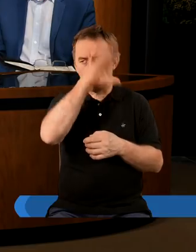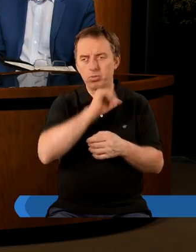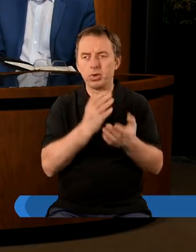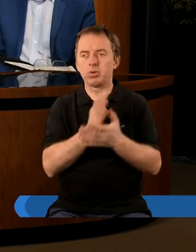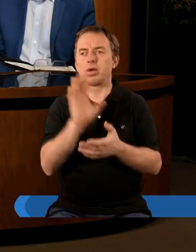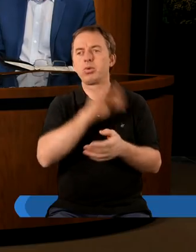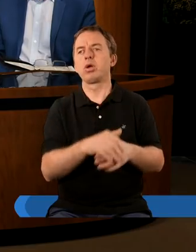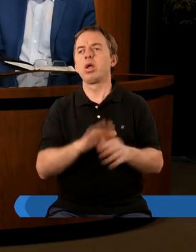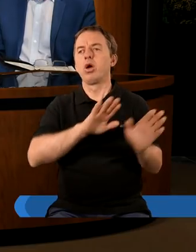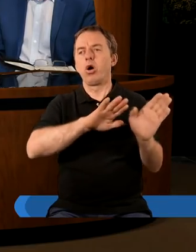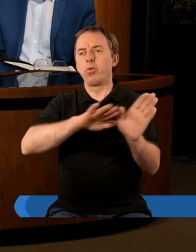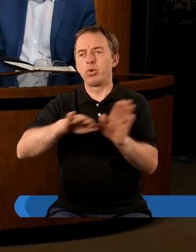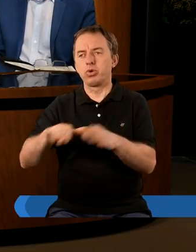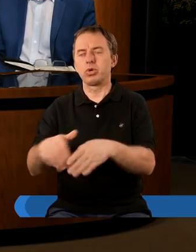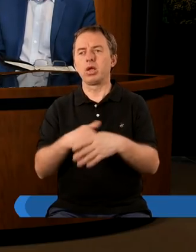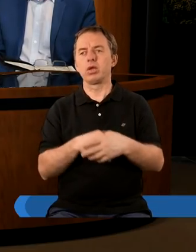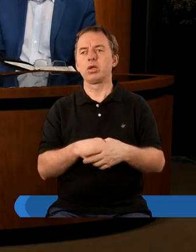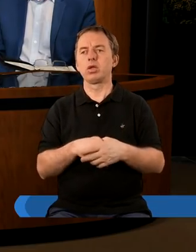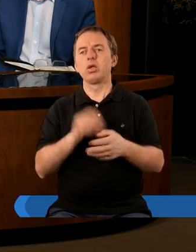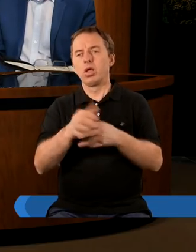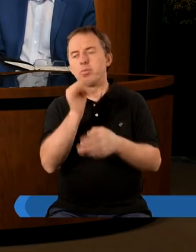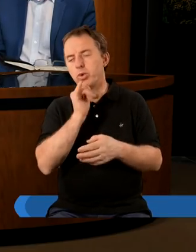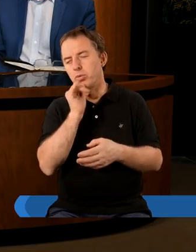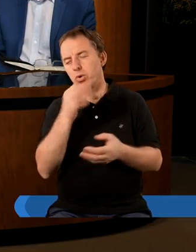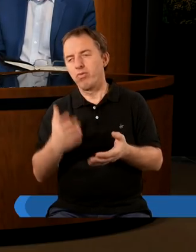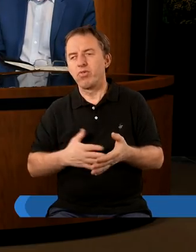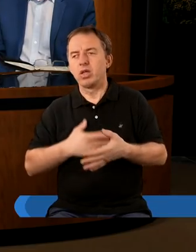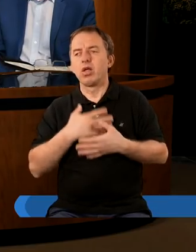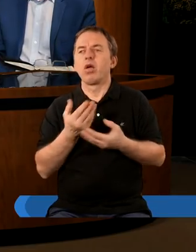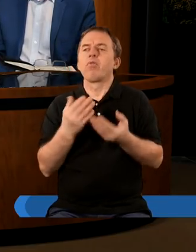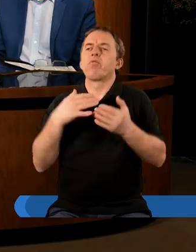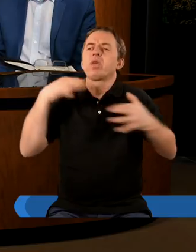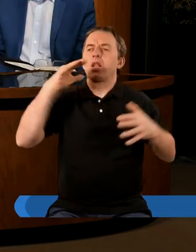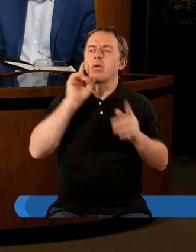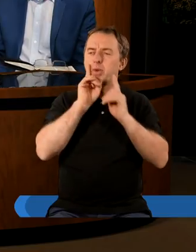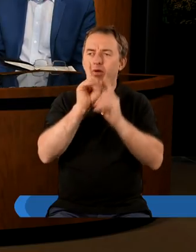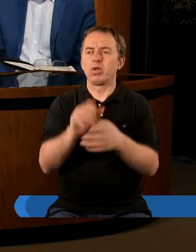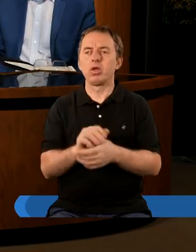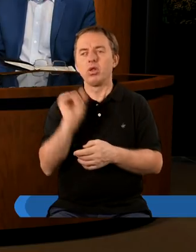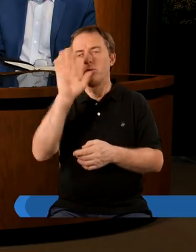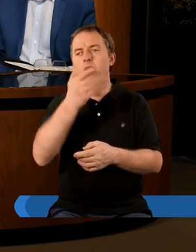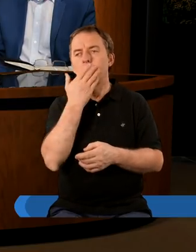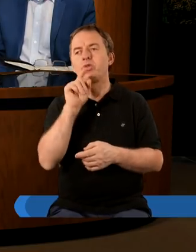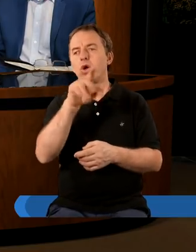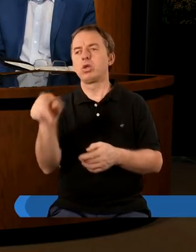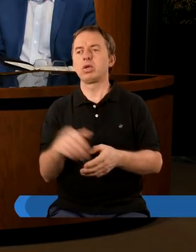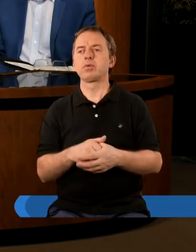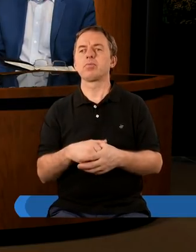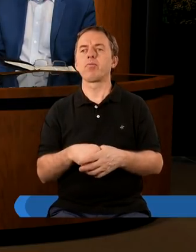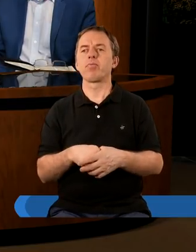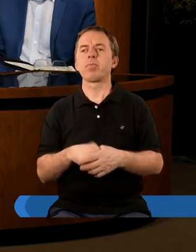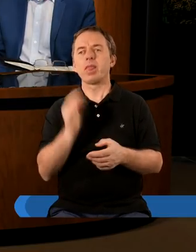przez Pana Boga? Może opuszczeni? Może te trudy wydawały się czasem zbyt wielkie, prawda? I co Bóg mówi do nich?